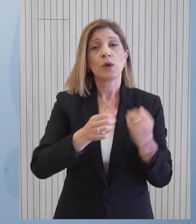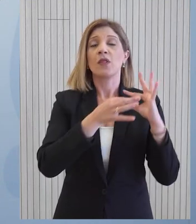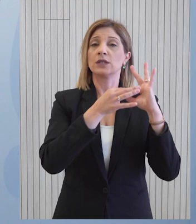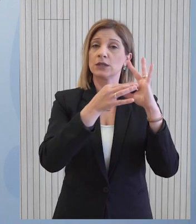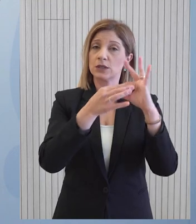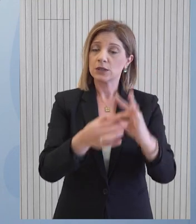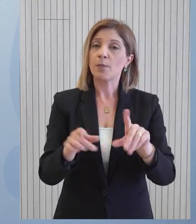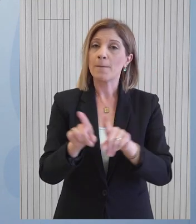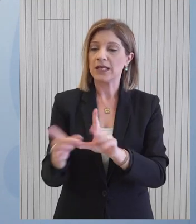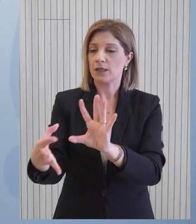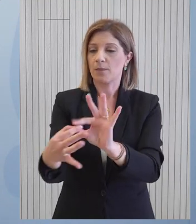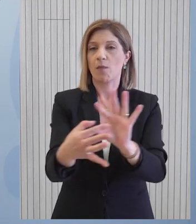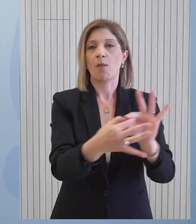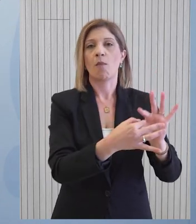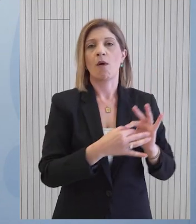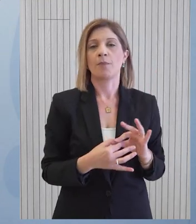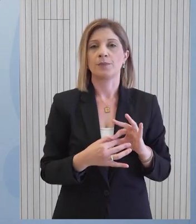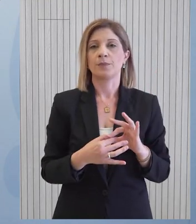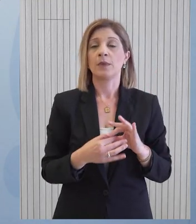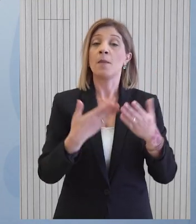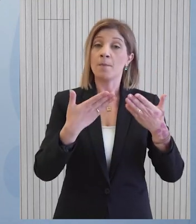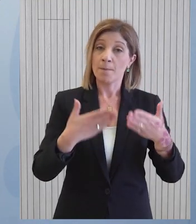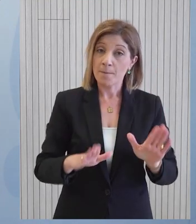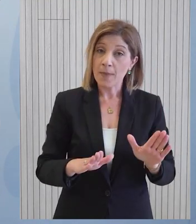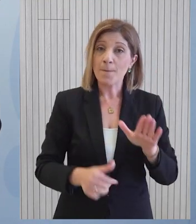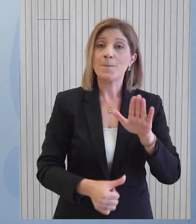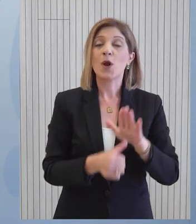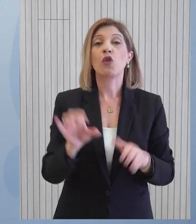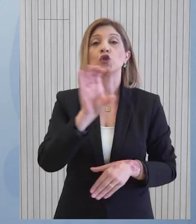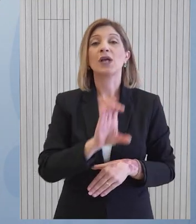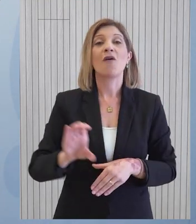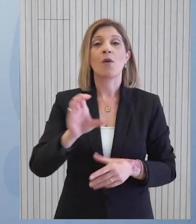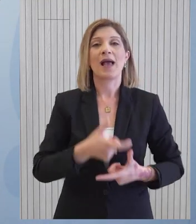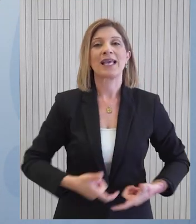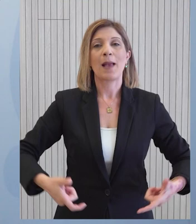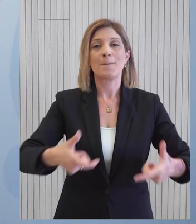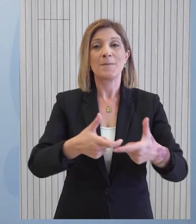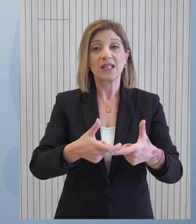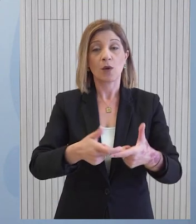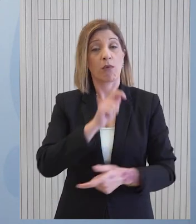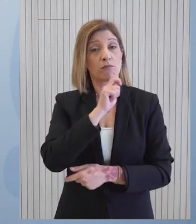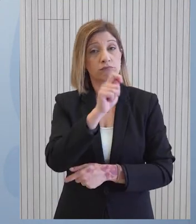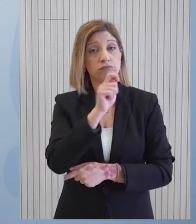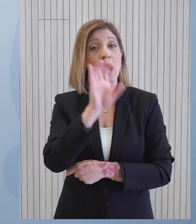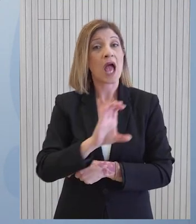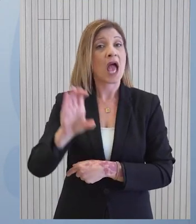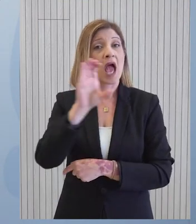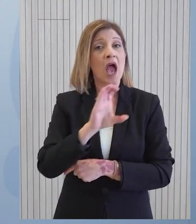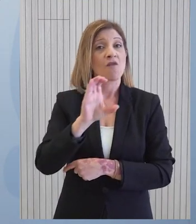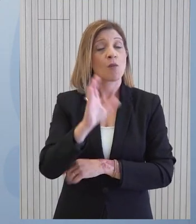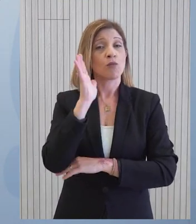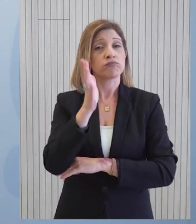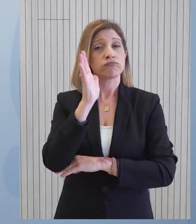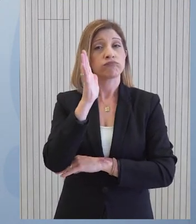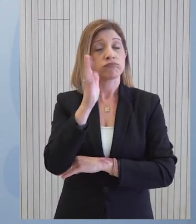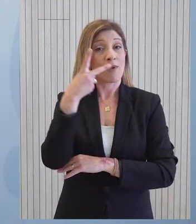συναντήληψη με τους εταίρους που θέλουν να συμβάλλουν. Ήδη η Πρόεδρος της Ευρωπαϊκής Επιτροπής από το βήμα του Ευρωπαϊκού Κοινοβουλίου κατά